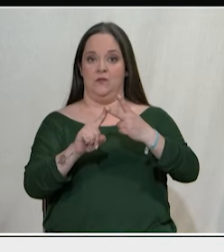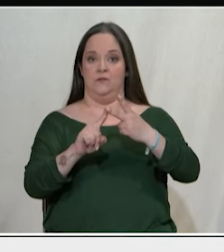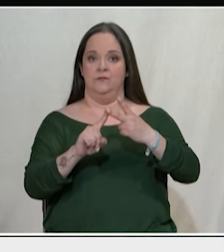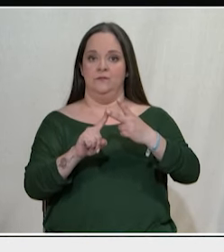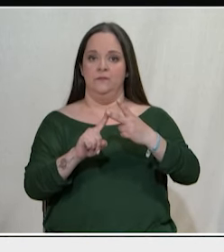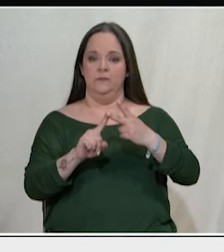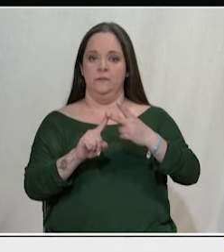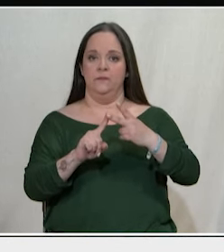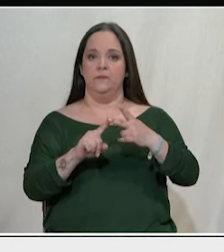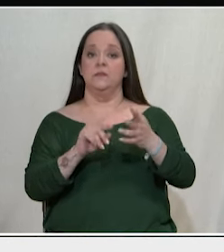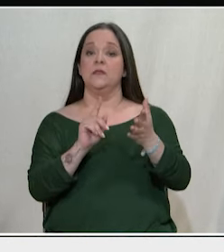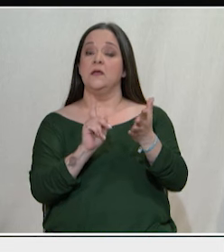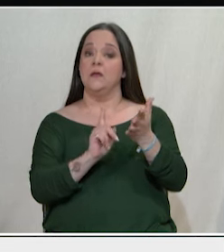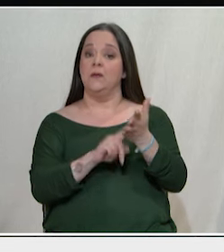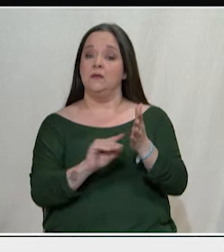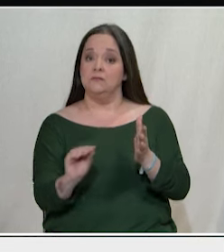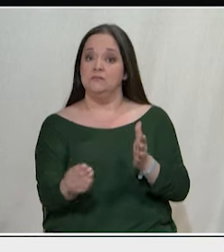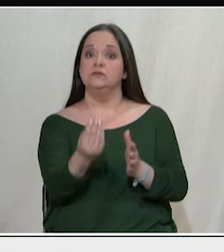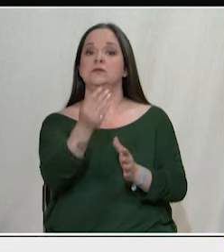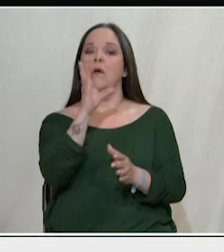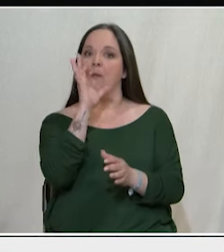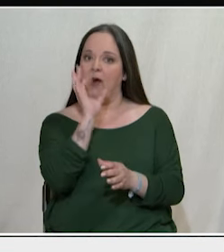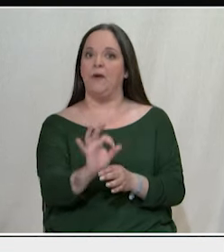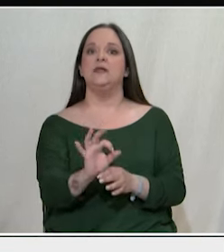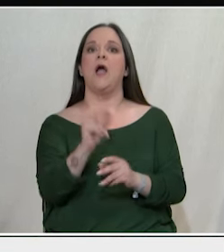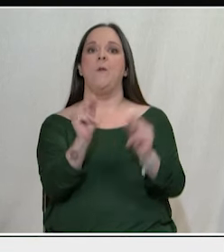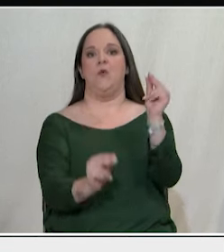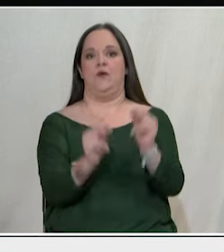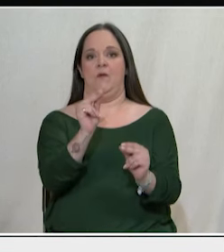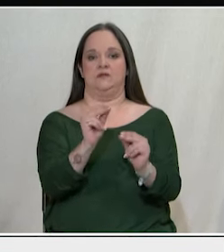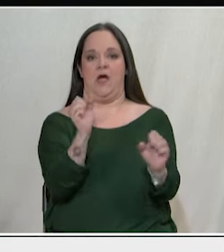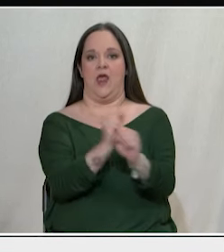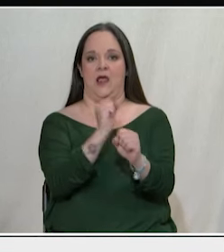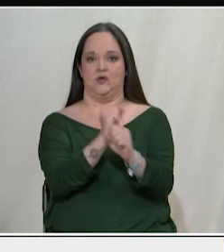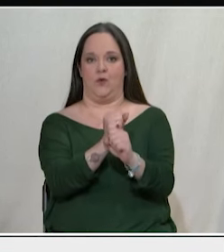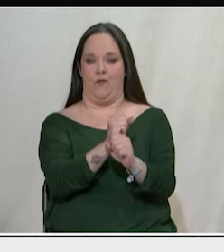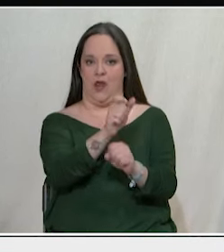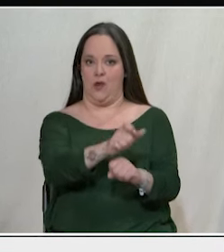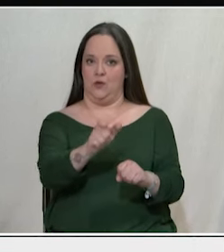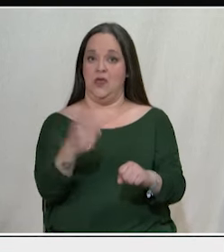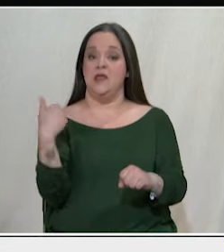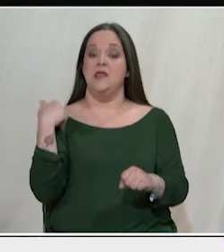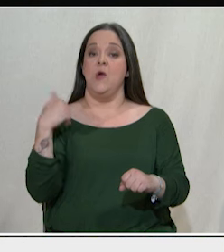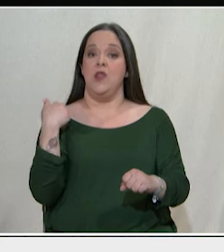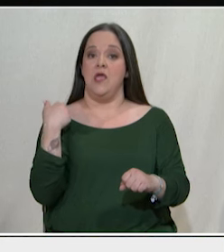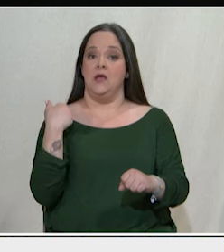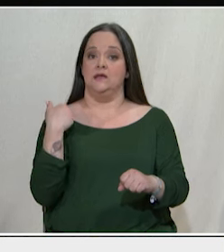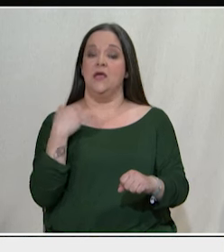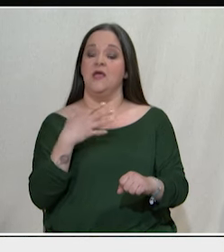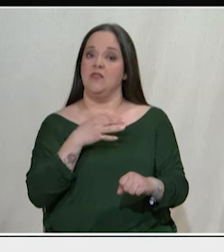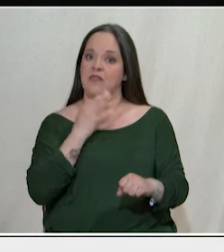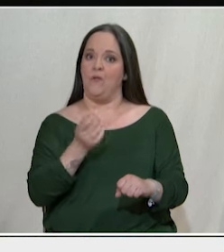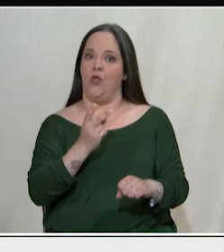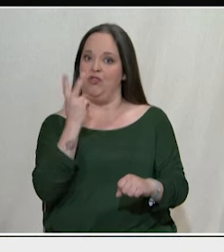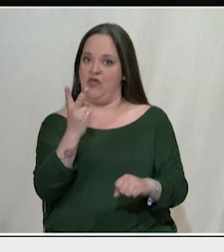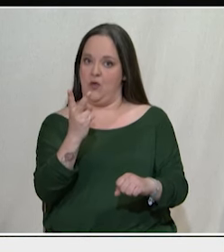πραγματικά και τρομακτικά προβλήματα των εργαζομένων και της νεολαίας. Και θα ξεχωρίζαμε δύο. Το ένα είναι η